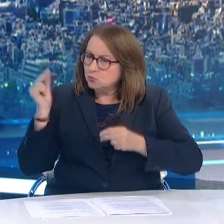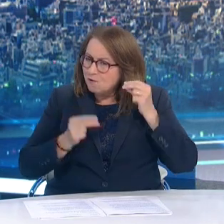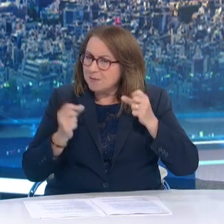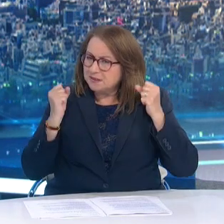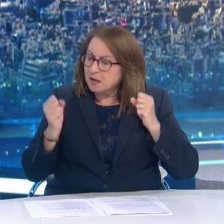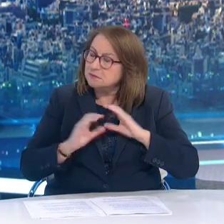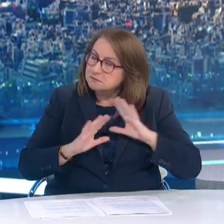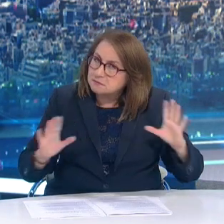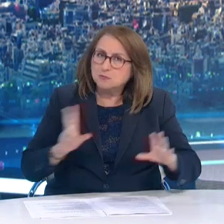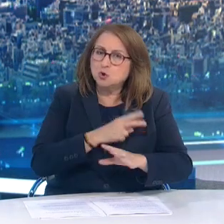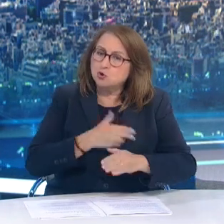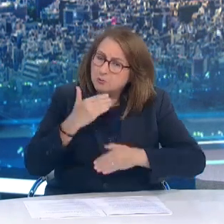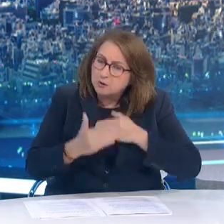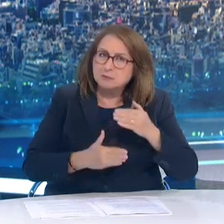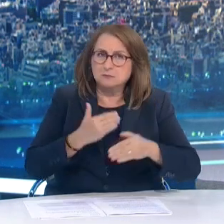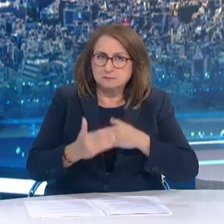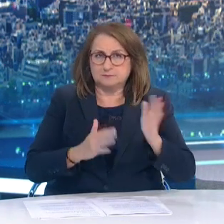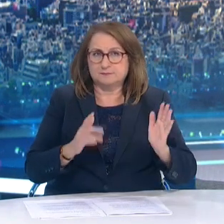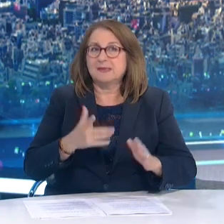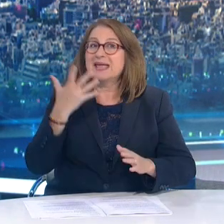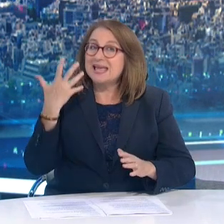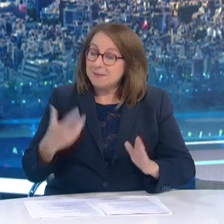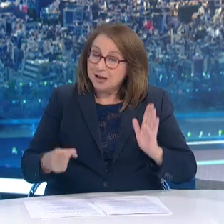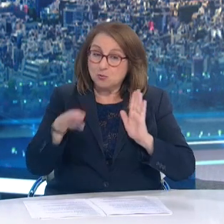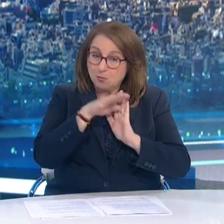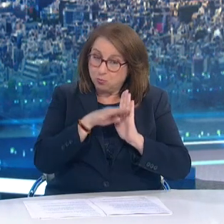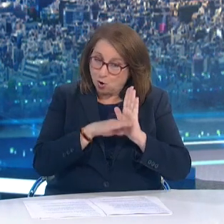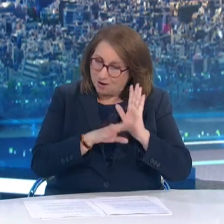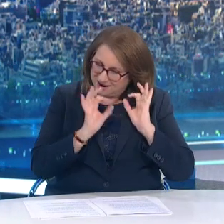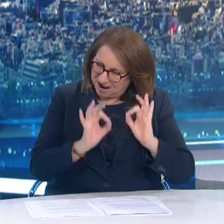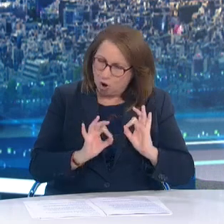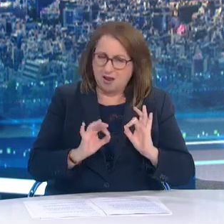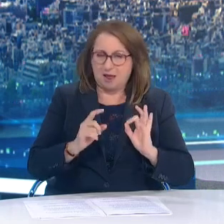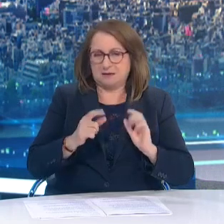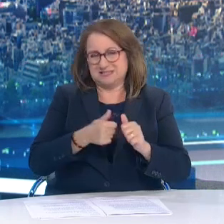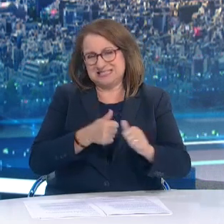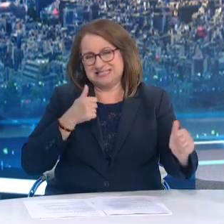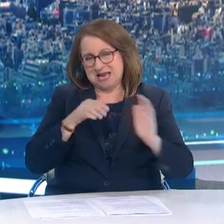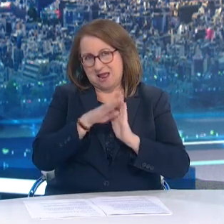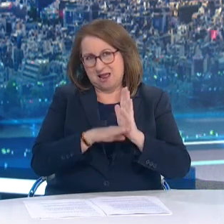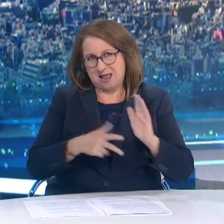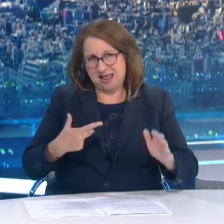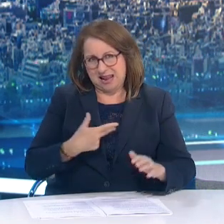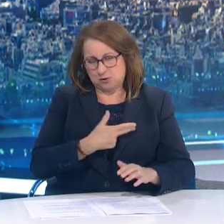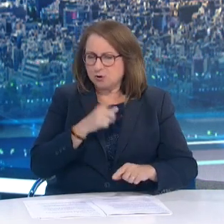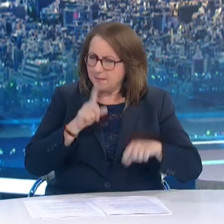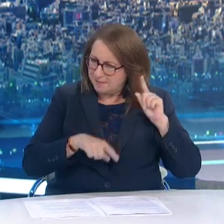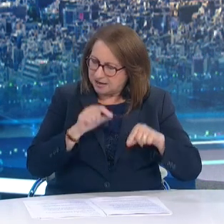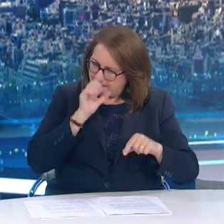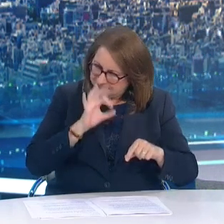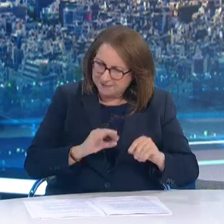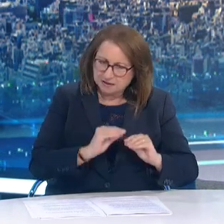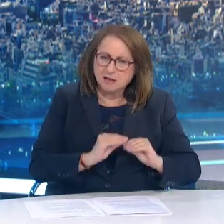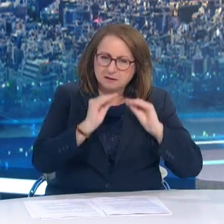στα χειρουργία Σε προγραμματισμένα χειρουργία Και χειρουργία τα οποία θα μπορούσαν να μετατηθούν για αργότερα Και έχουμε